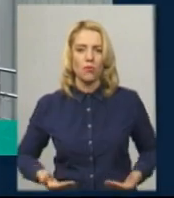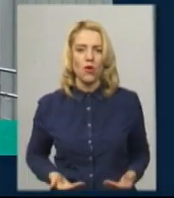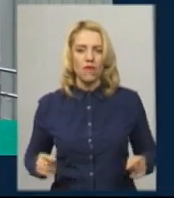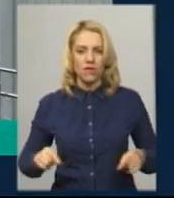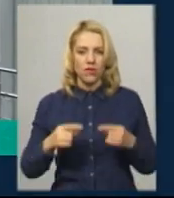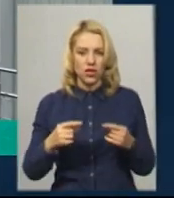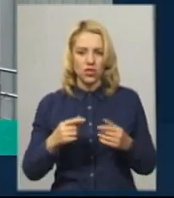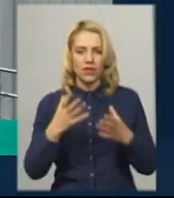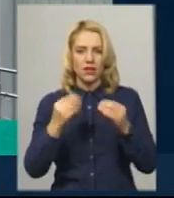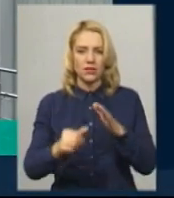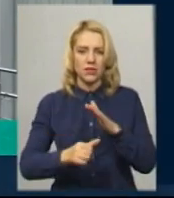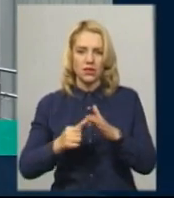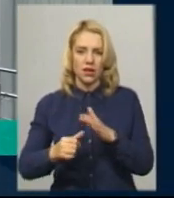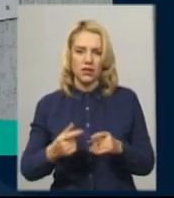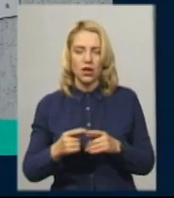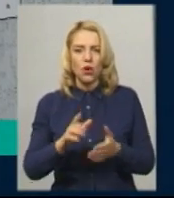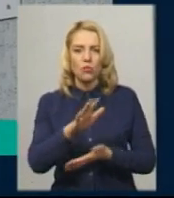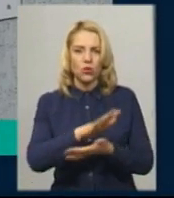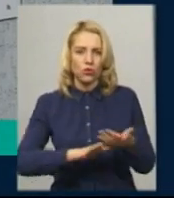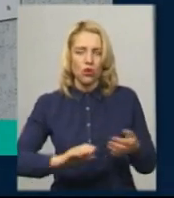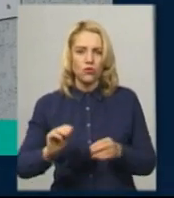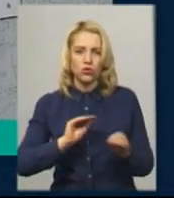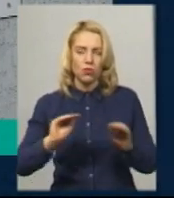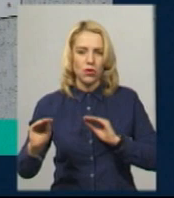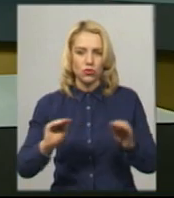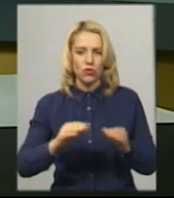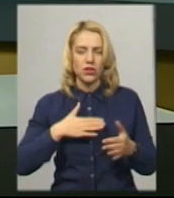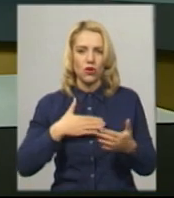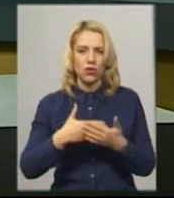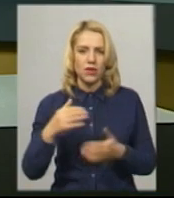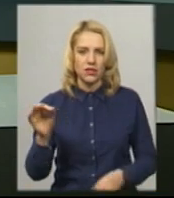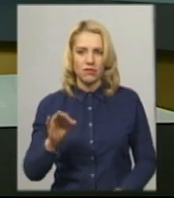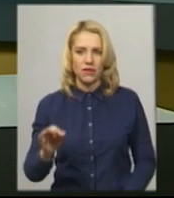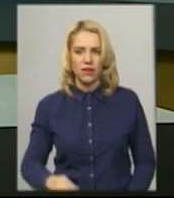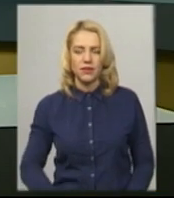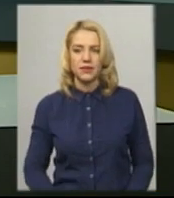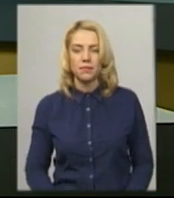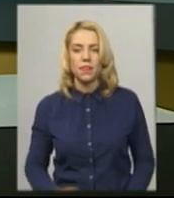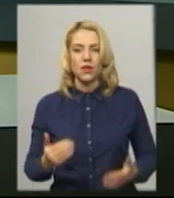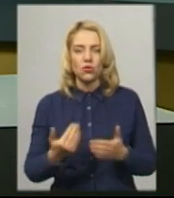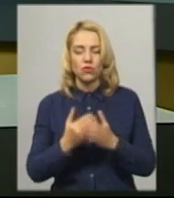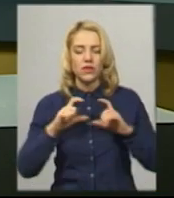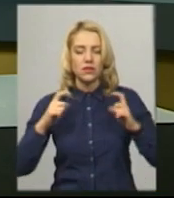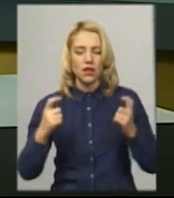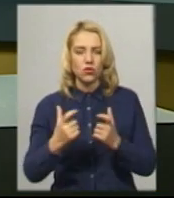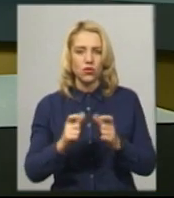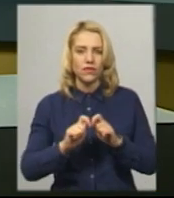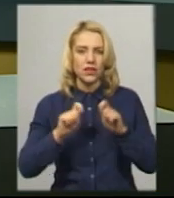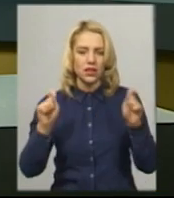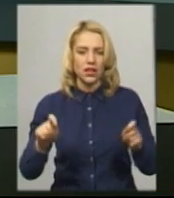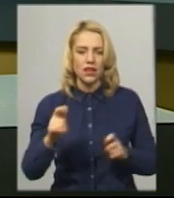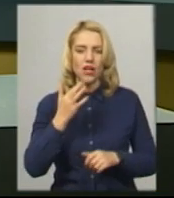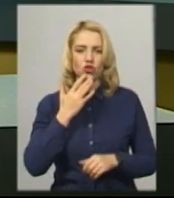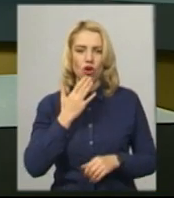Де й за скільки в Хмельницькому продовжують облаштовувати нові громадські вбиральні. Новий стадіон відкрили сьогодні в Національній